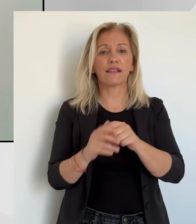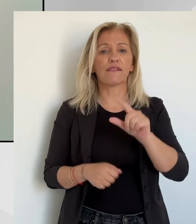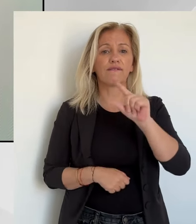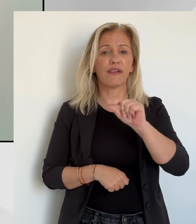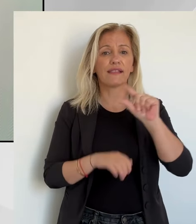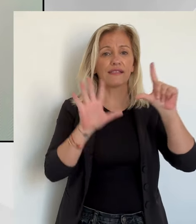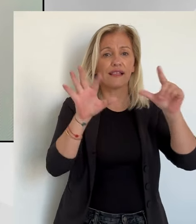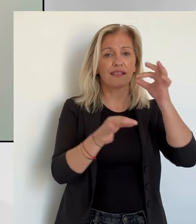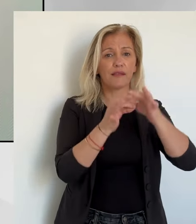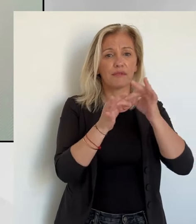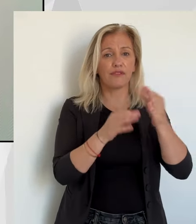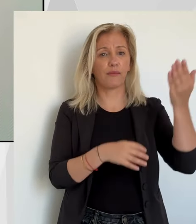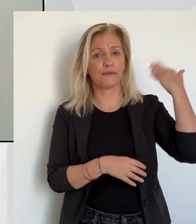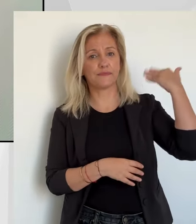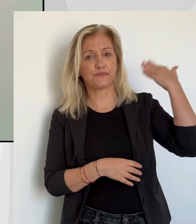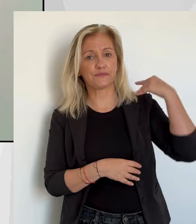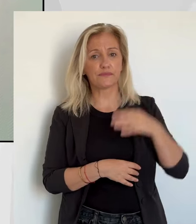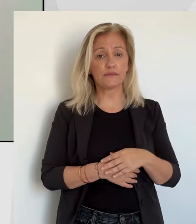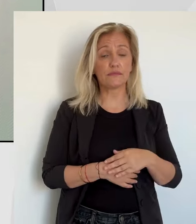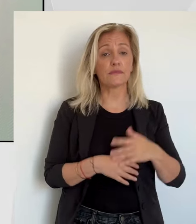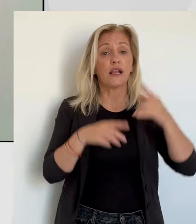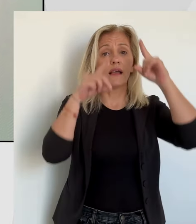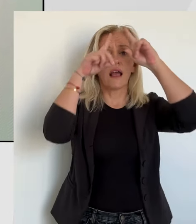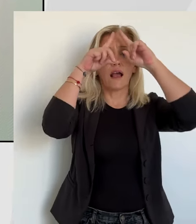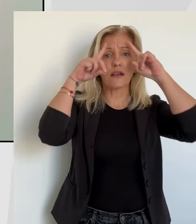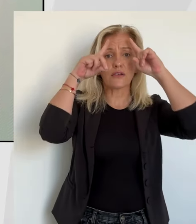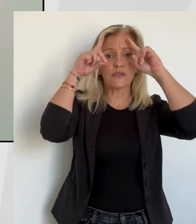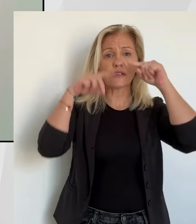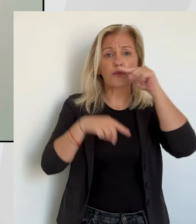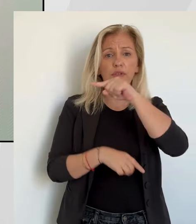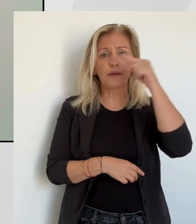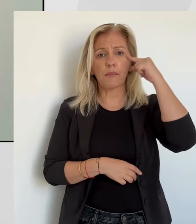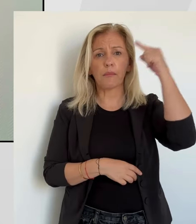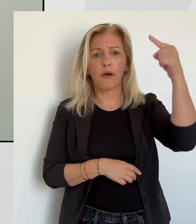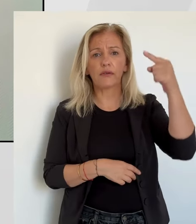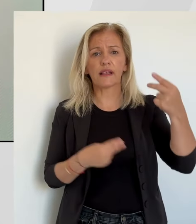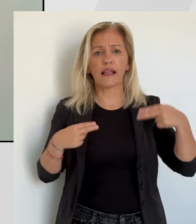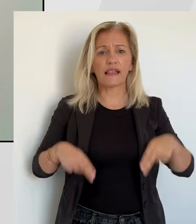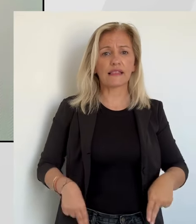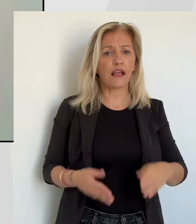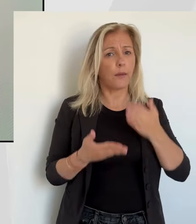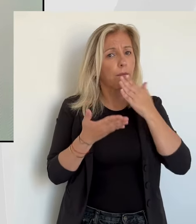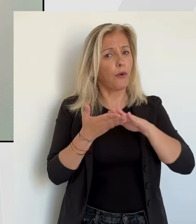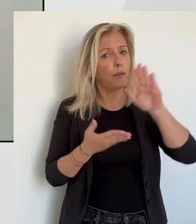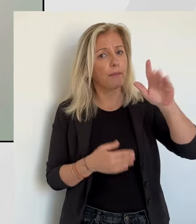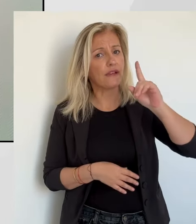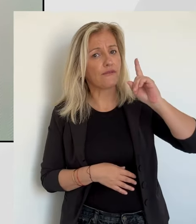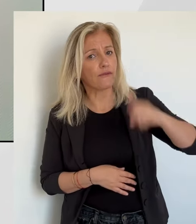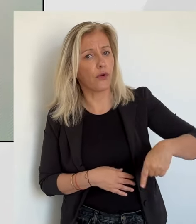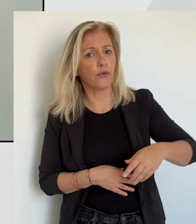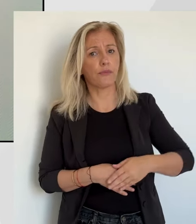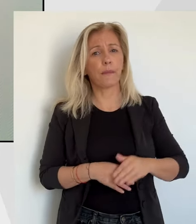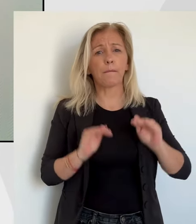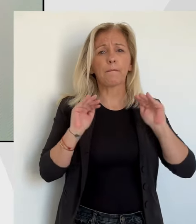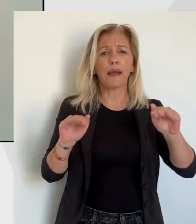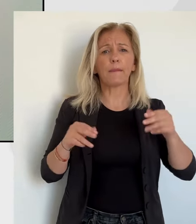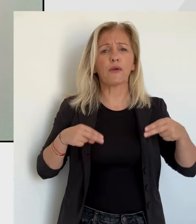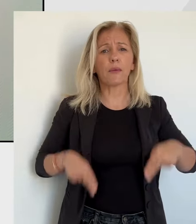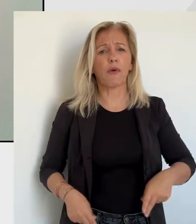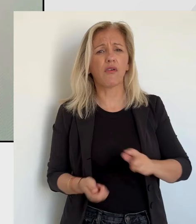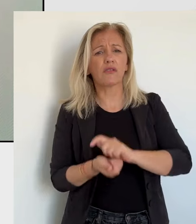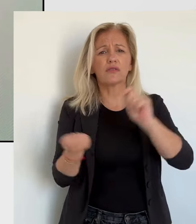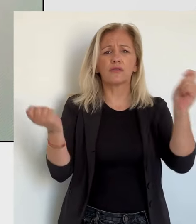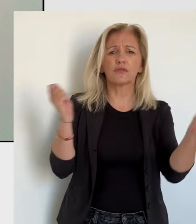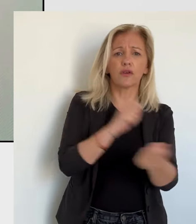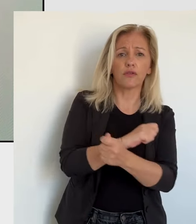processus et que la part représentielle a été posée et quelque part demeure. Donc nous nous